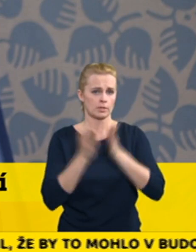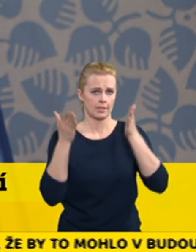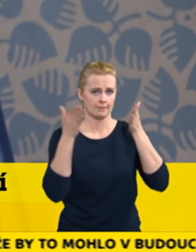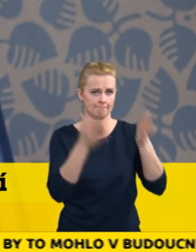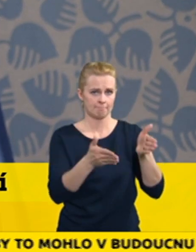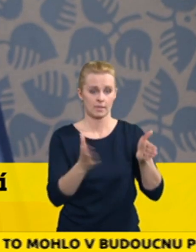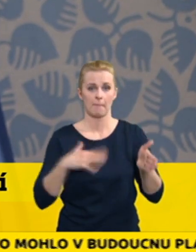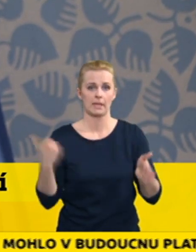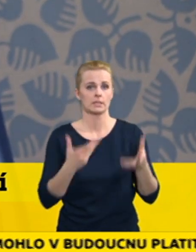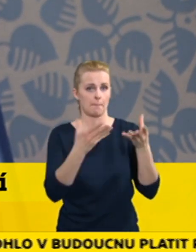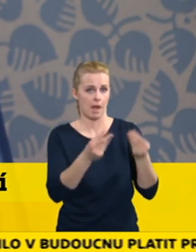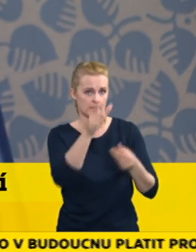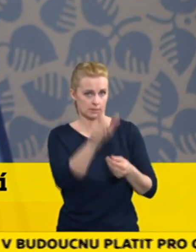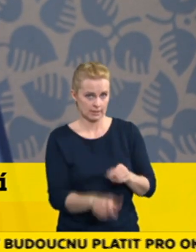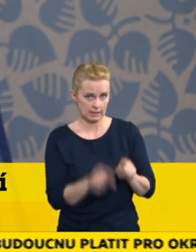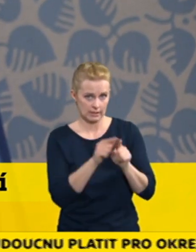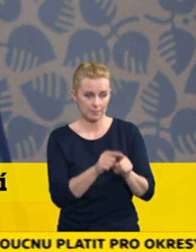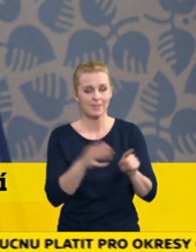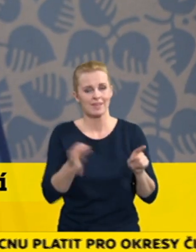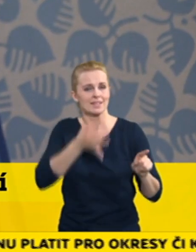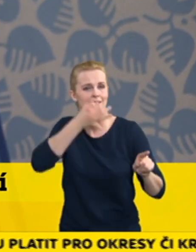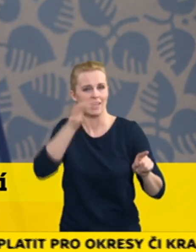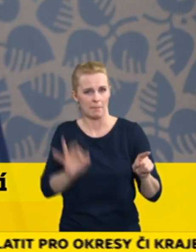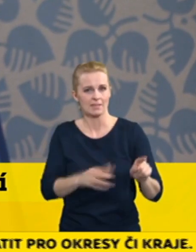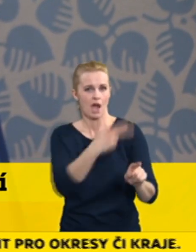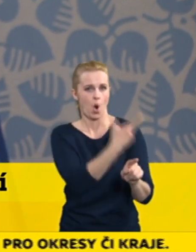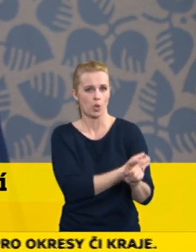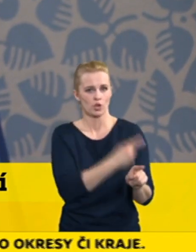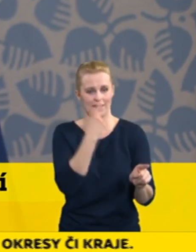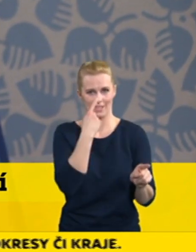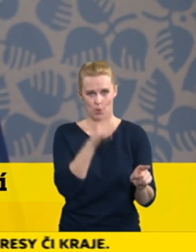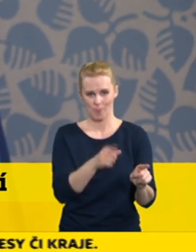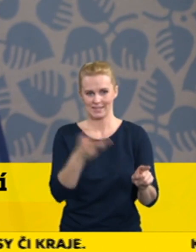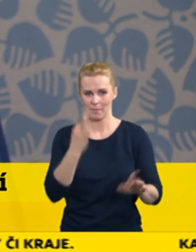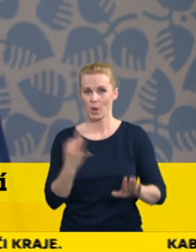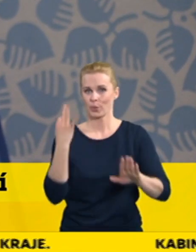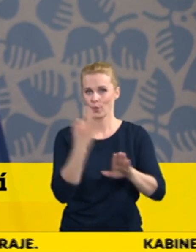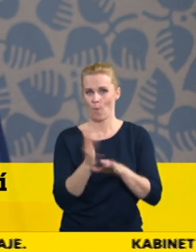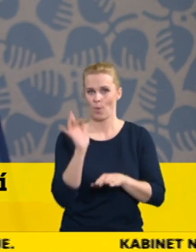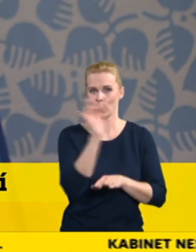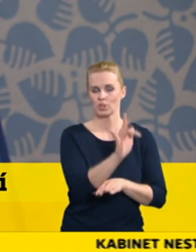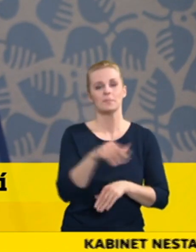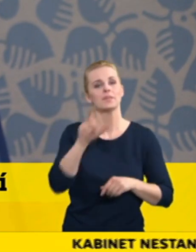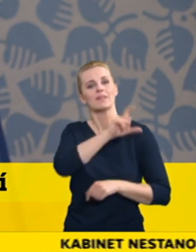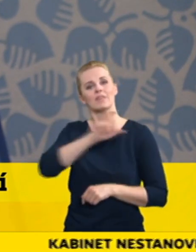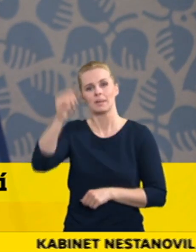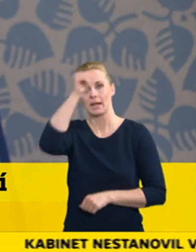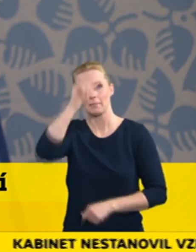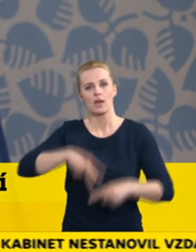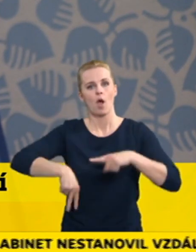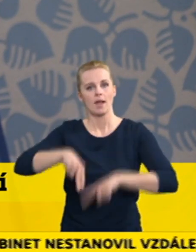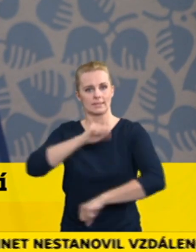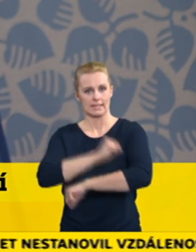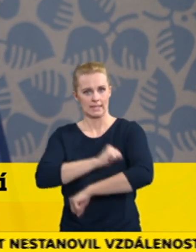Blatného. Německá očkovací komise doporučila, aby se vakcína AstraZeneca podávala jen osobám ve věku 18 až